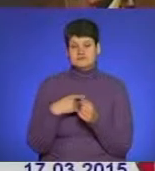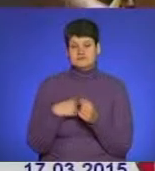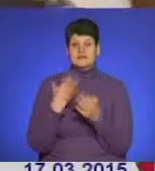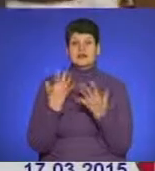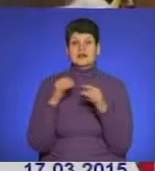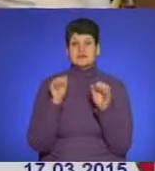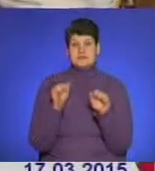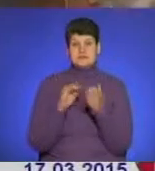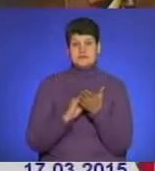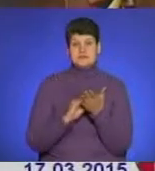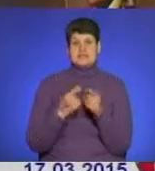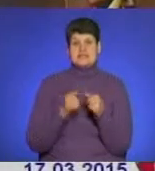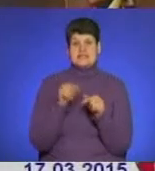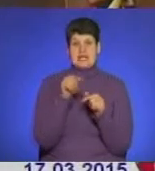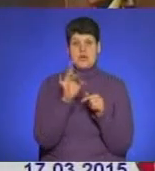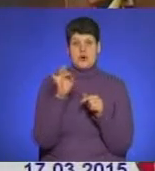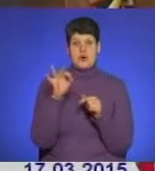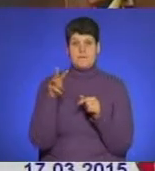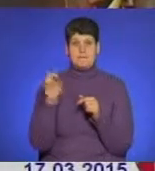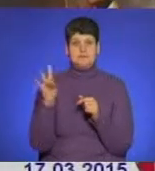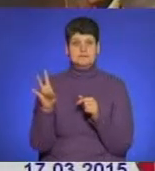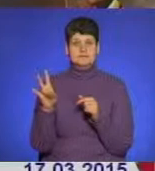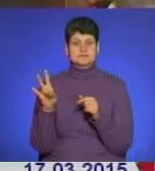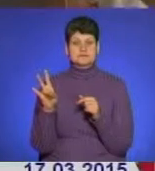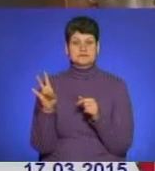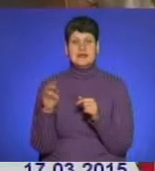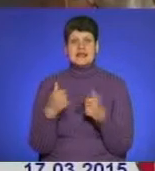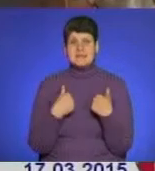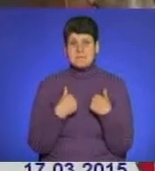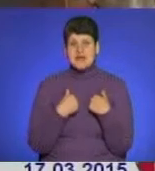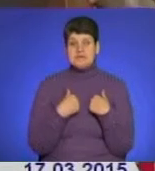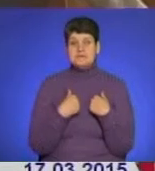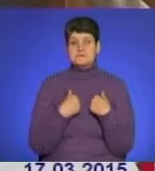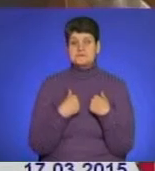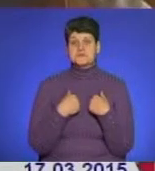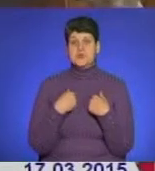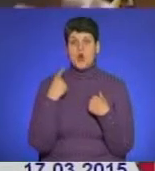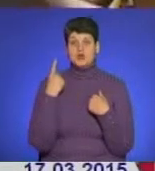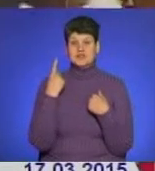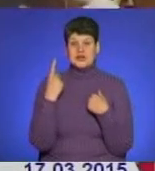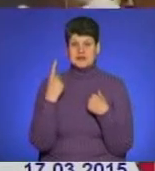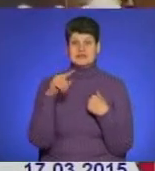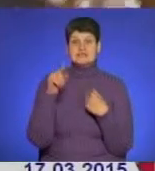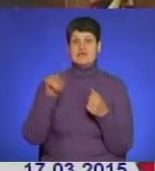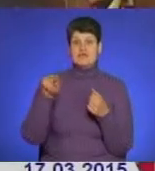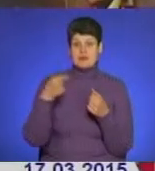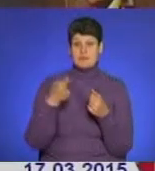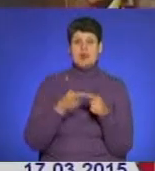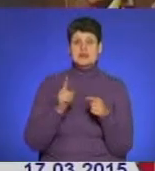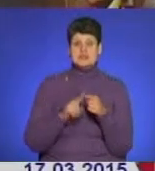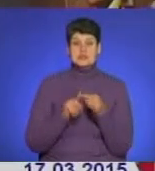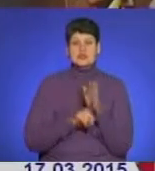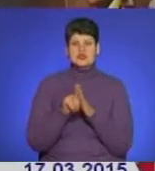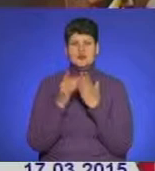зміг і написав цей роман. І для мене одна з таких критерій, що я беру текст свій, починаю